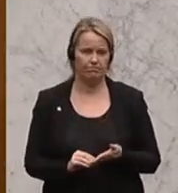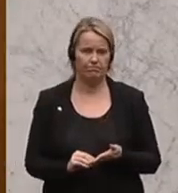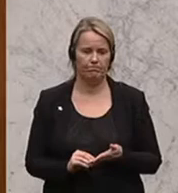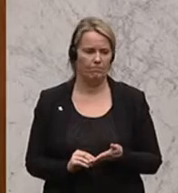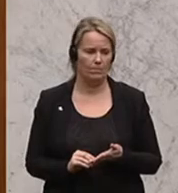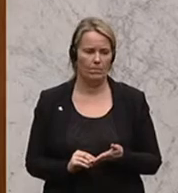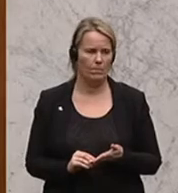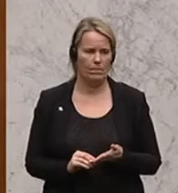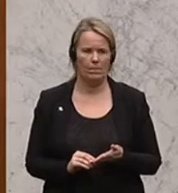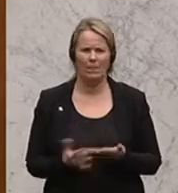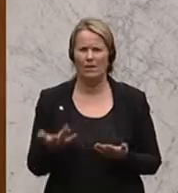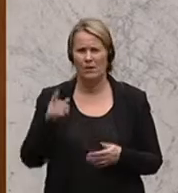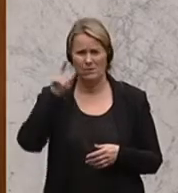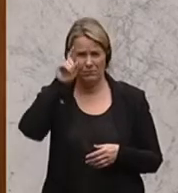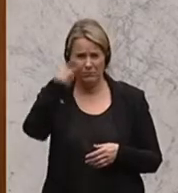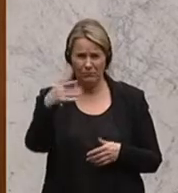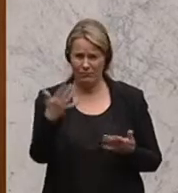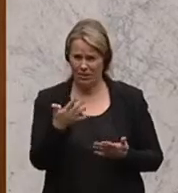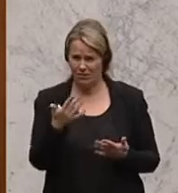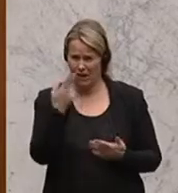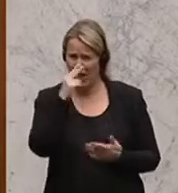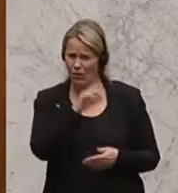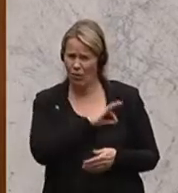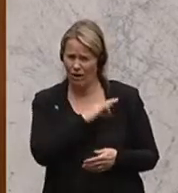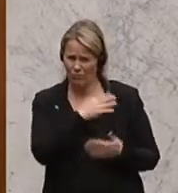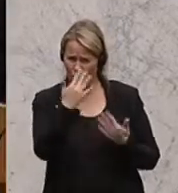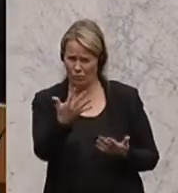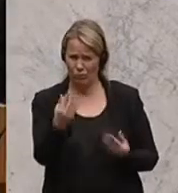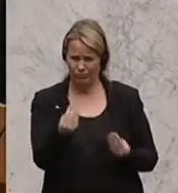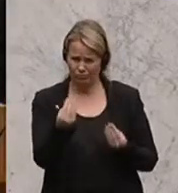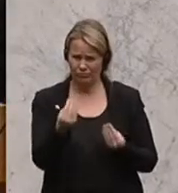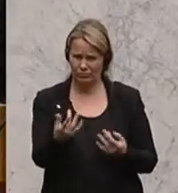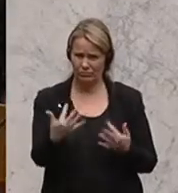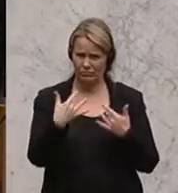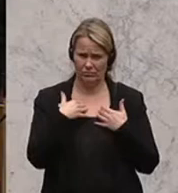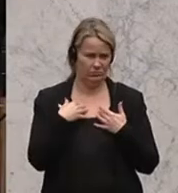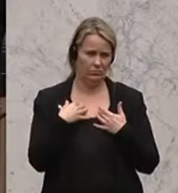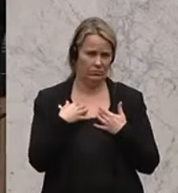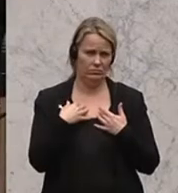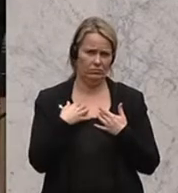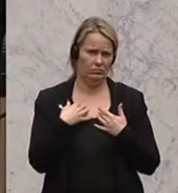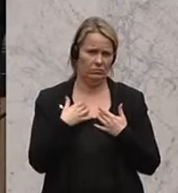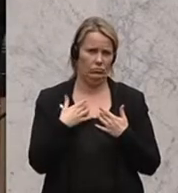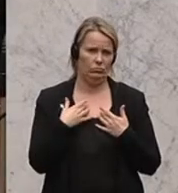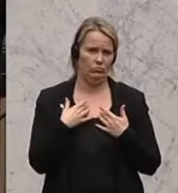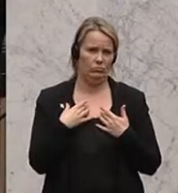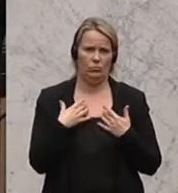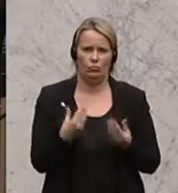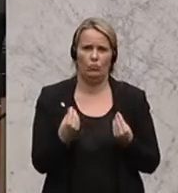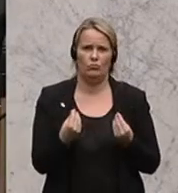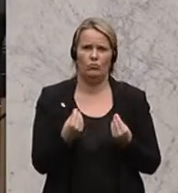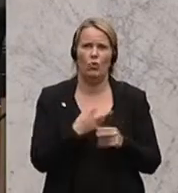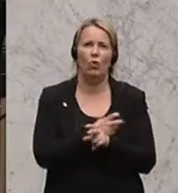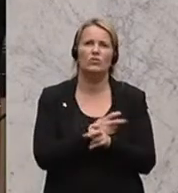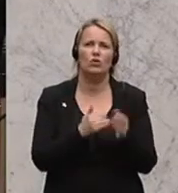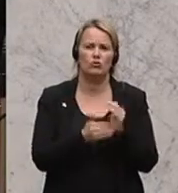Aber was so skurril geklungen hat, Herr Kollege, was so skurril geklungen hat, ist halt eine Eigenheit des österreichischen